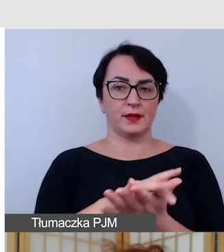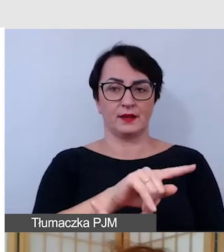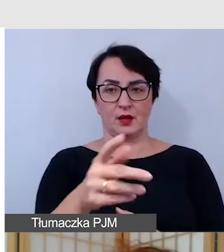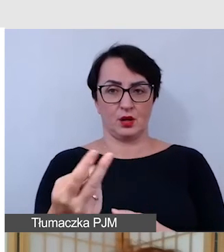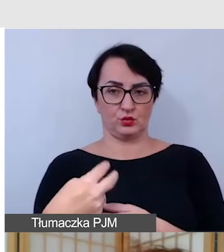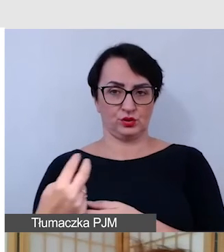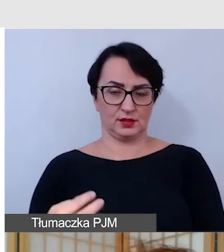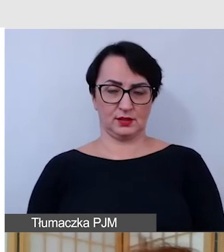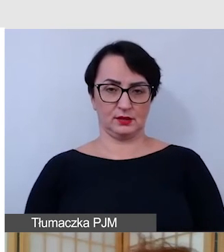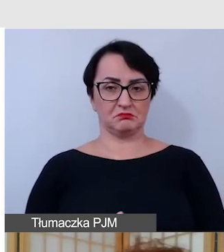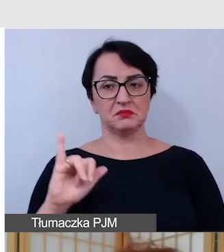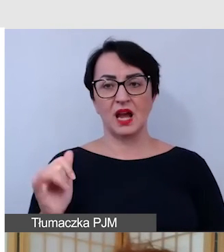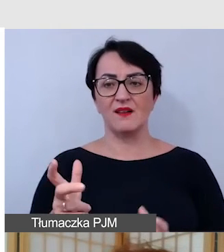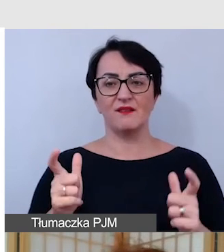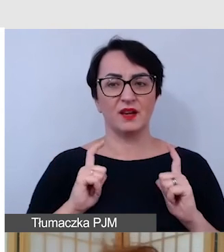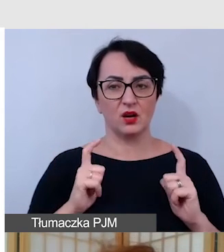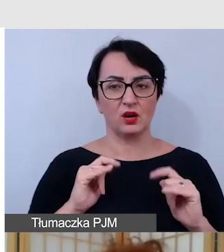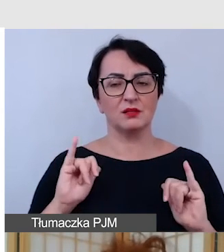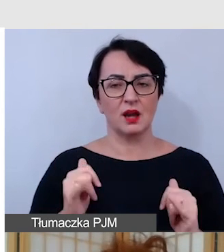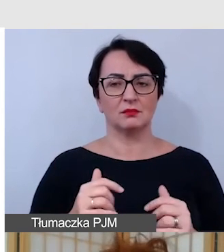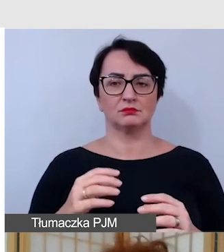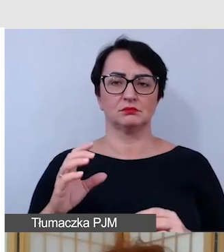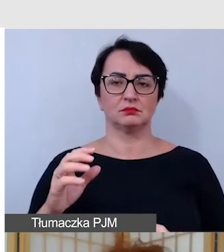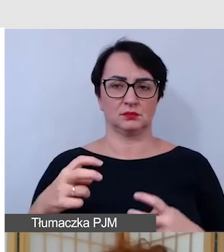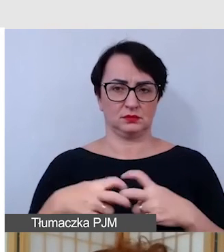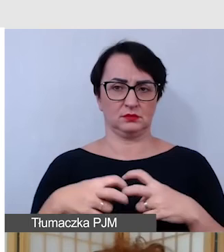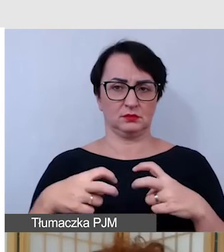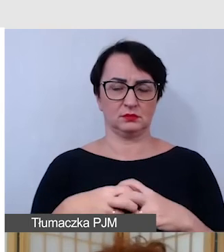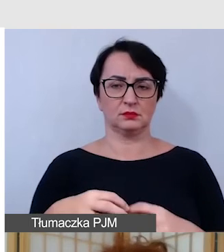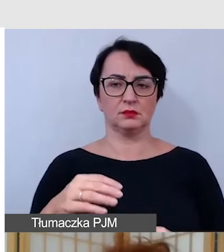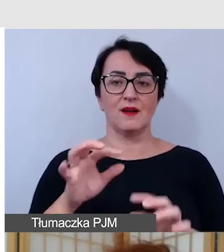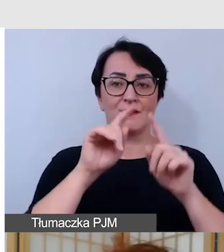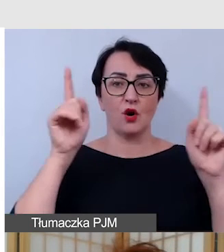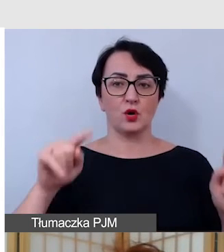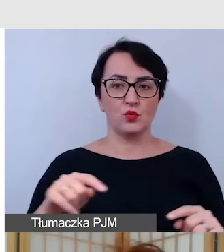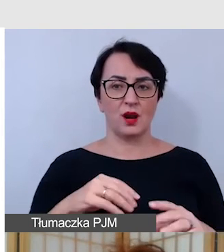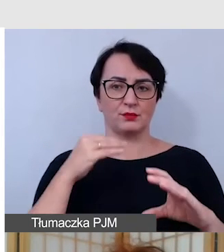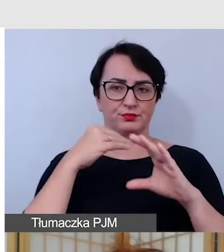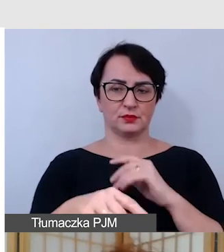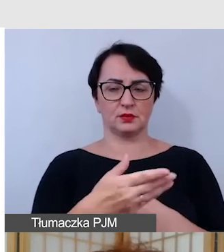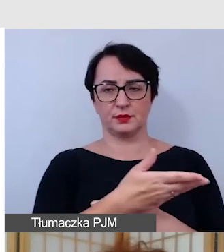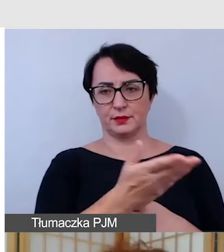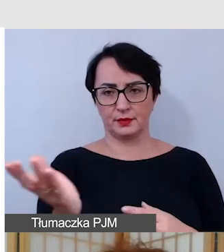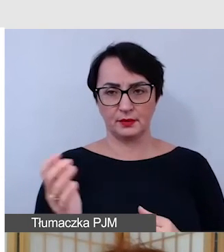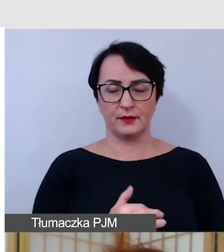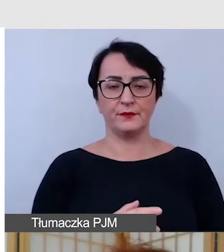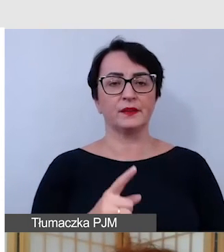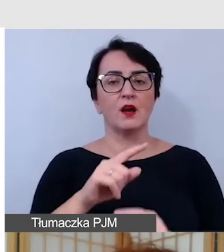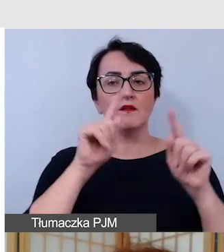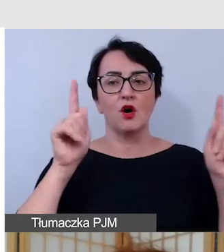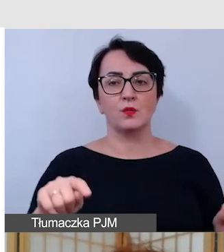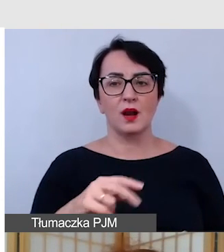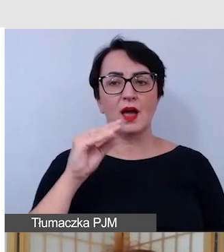Najwygodniej jest przygotować to w elektroniczny sposób, czyli ten formularz elektroniczny, który będzie zgodny ze